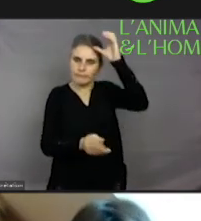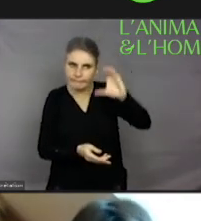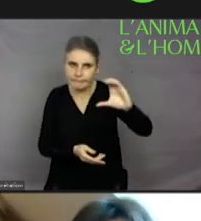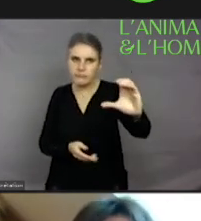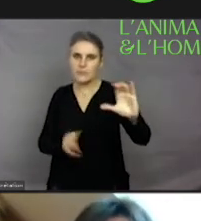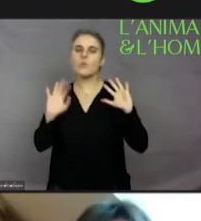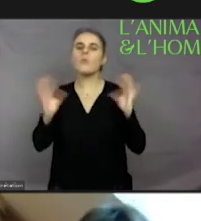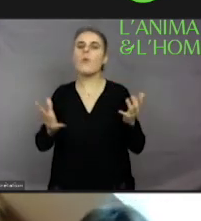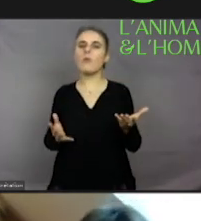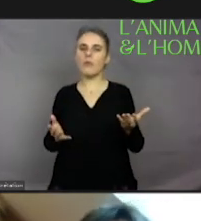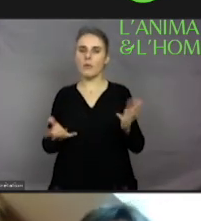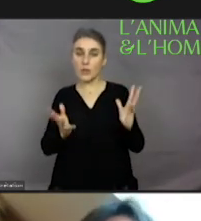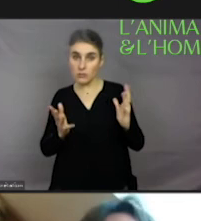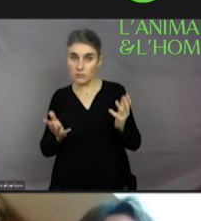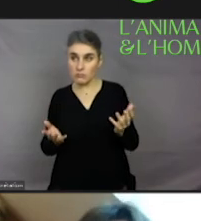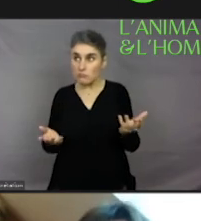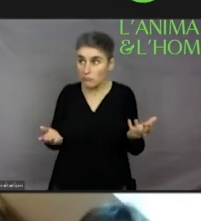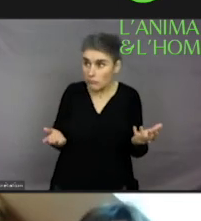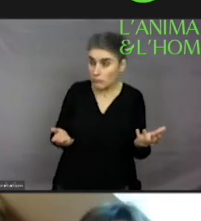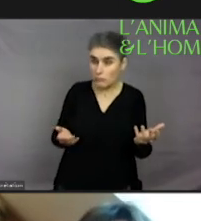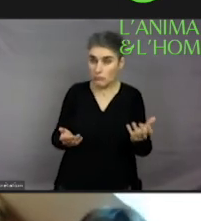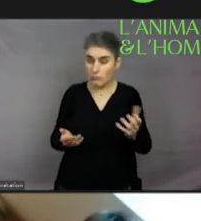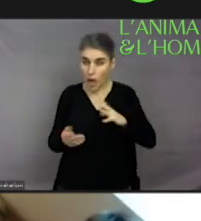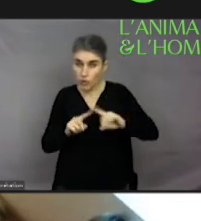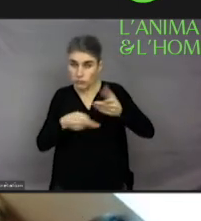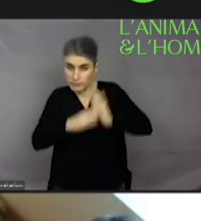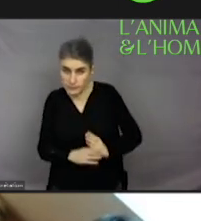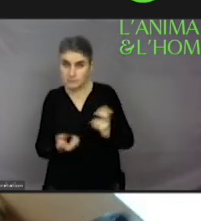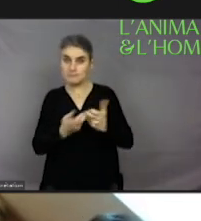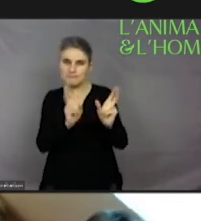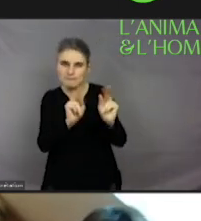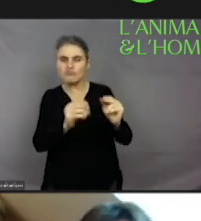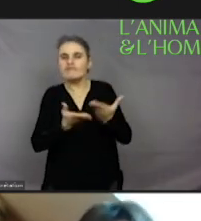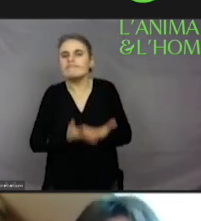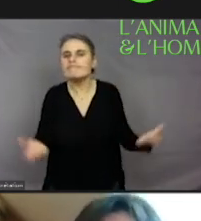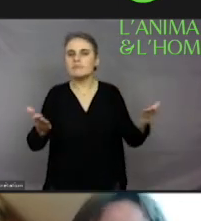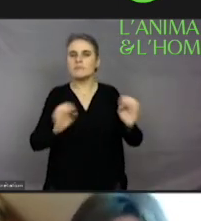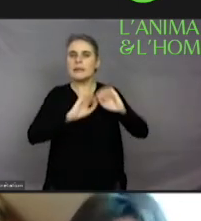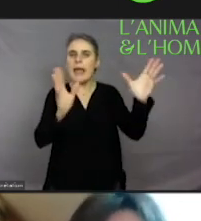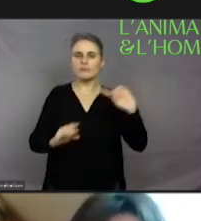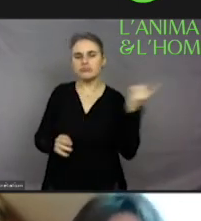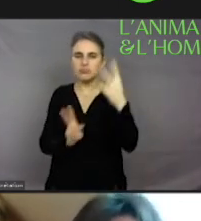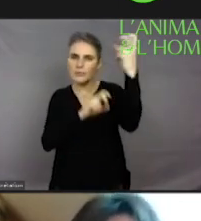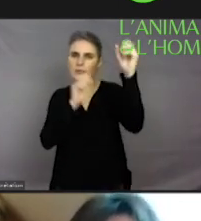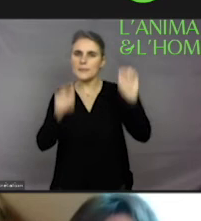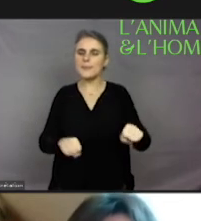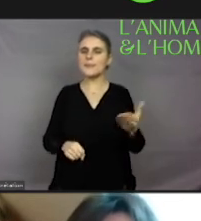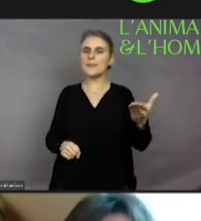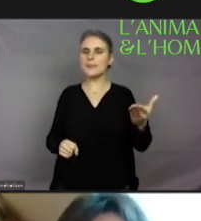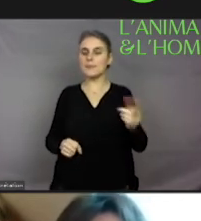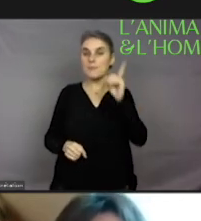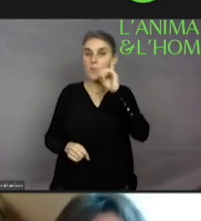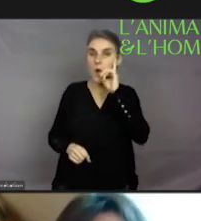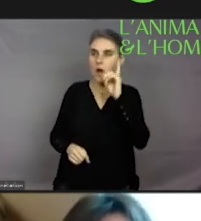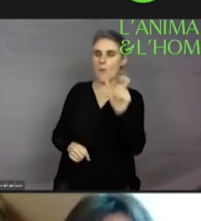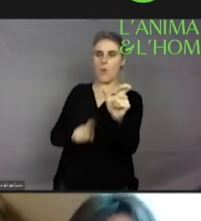des programmes, je dirais, petit peu de vulgarisation, de choses pour mettre à la portée de tout le monde ce genre de, je dirais, de changement aussi d